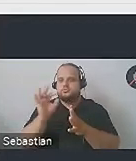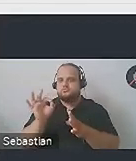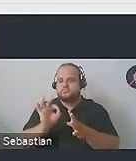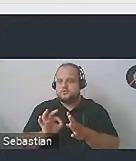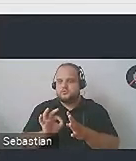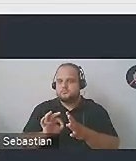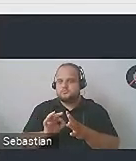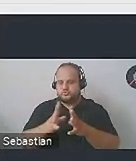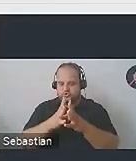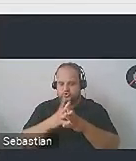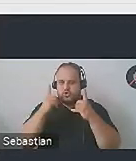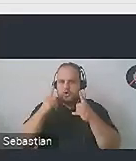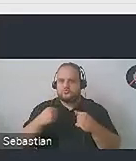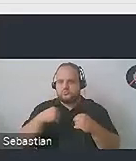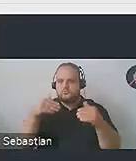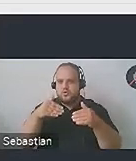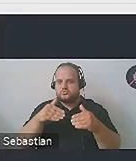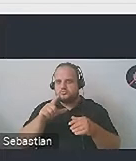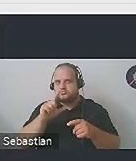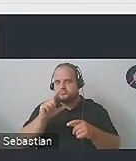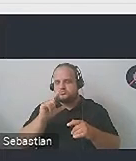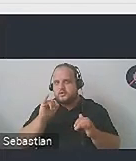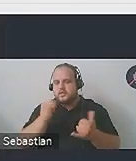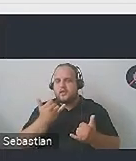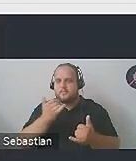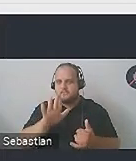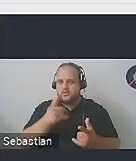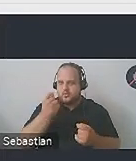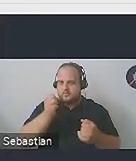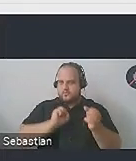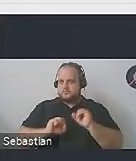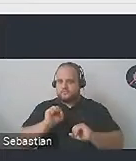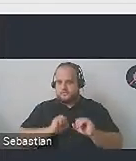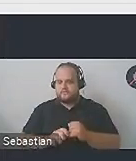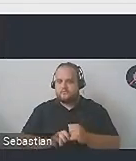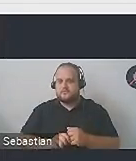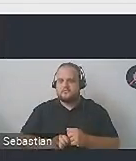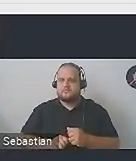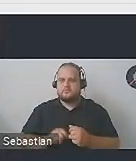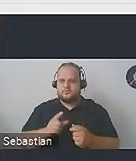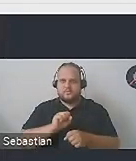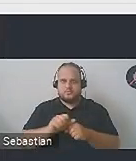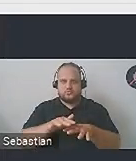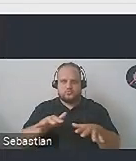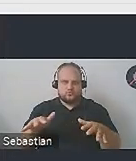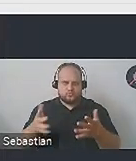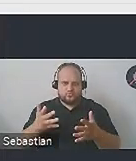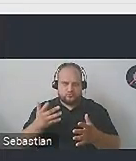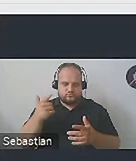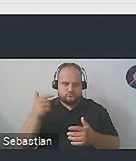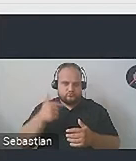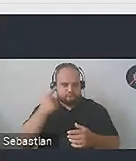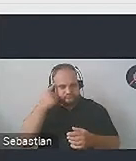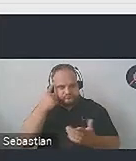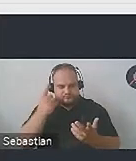tego może mieć jakiś poziom jakiejś niepełnosprawności. To jest ekstremalnie dużo i warto mieć to na uwadze.